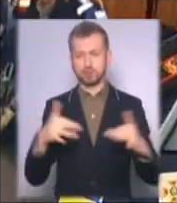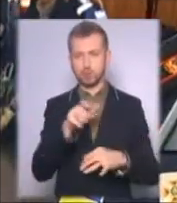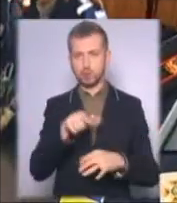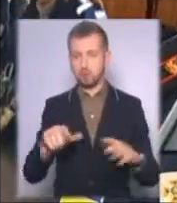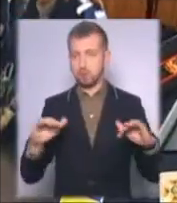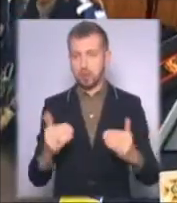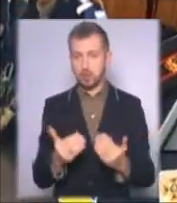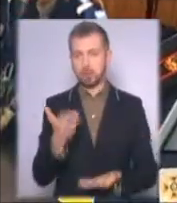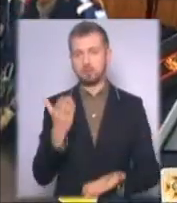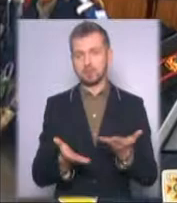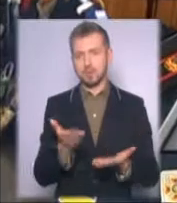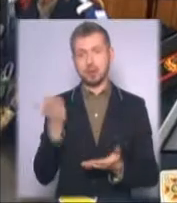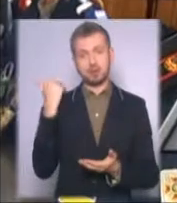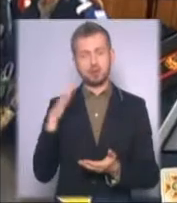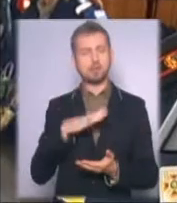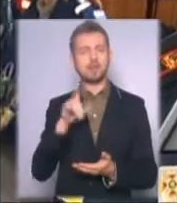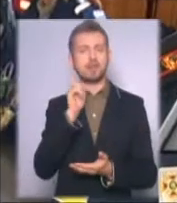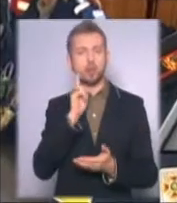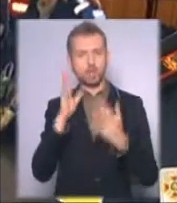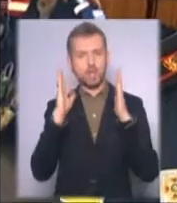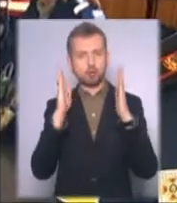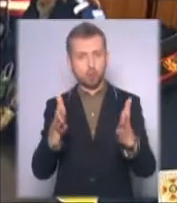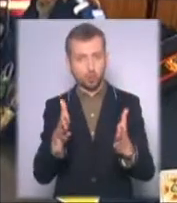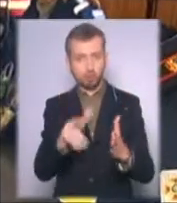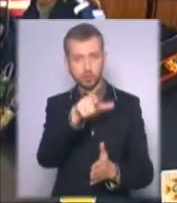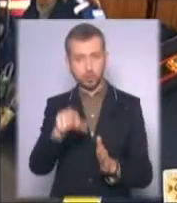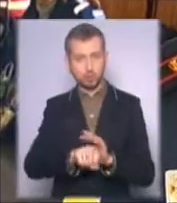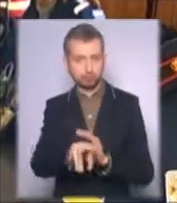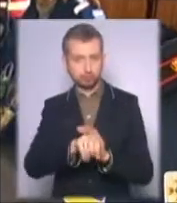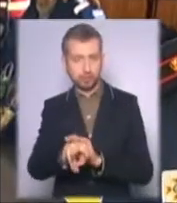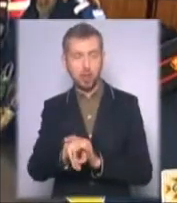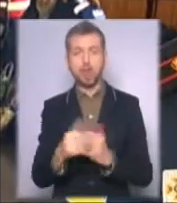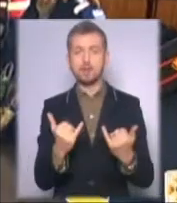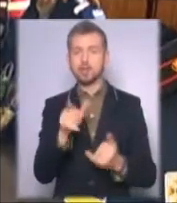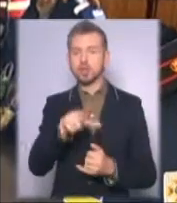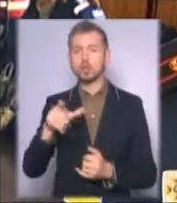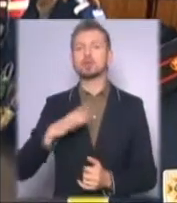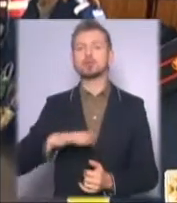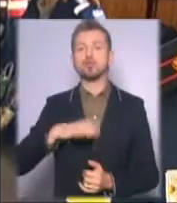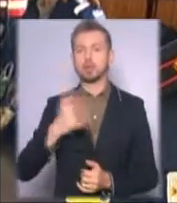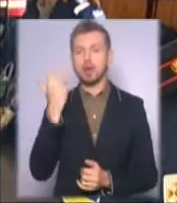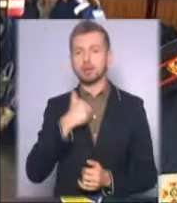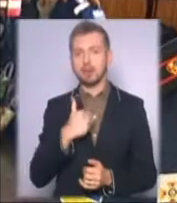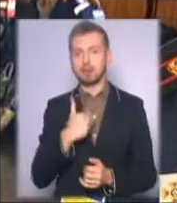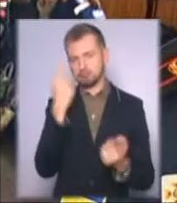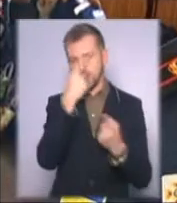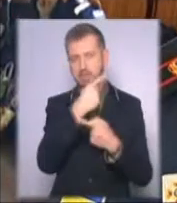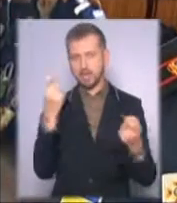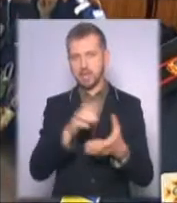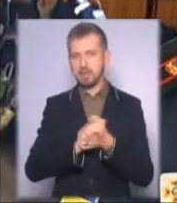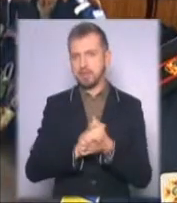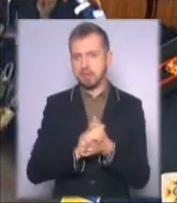В тоді був зелений коридор, ми б вивозили. Зараз люди чекають, коли з'явлено перемир'я.